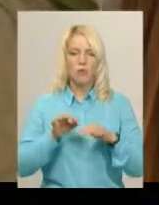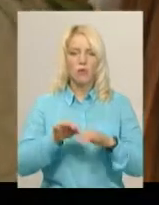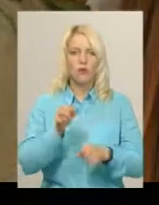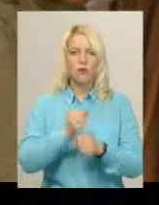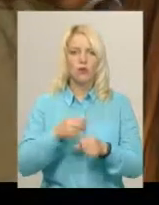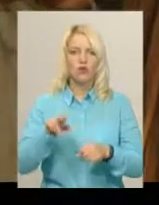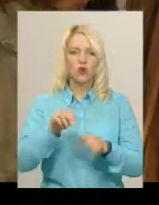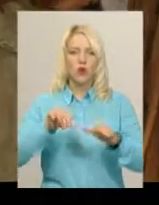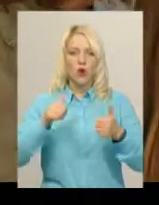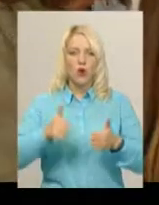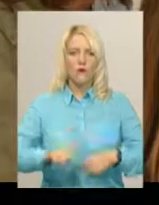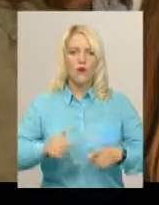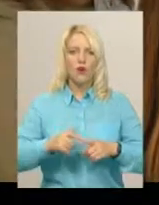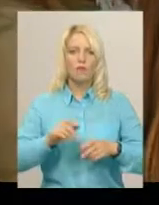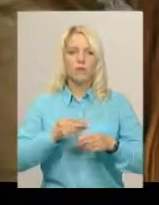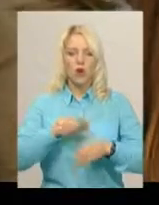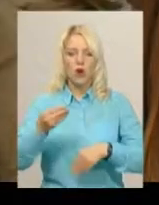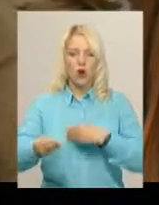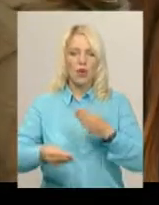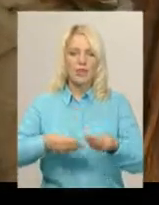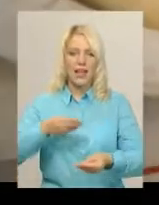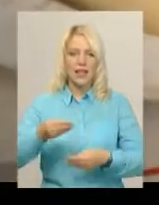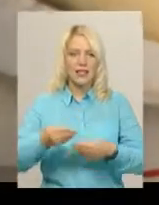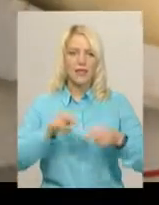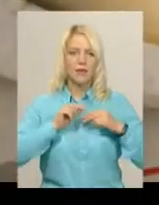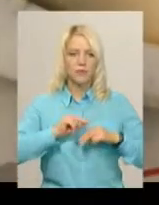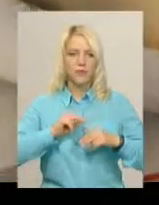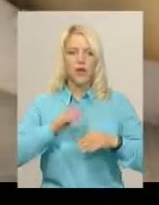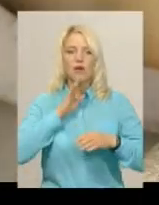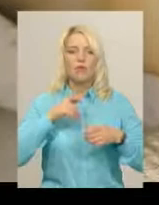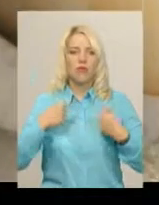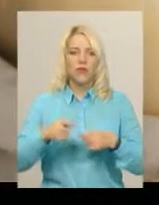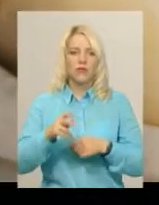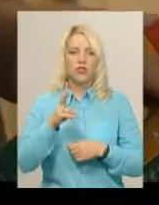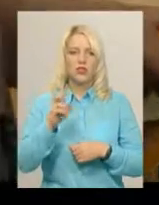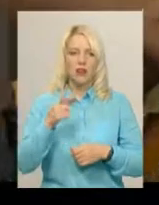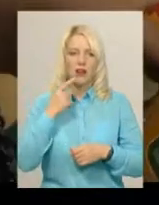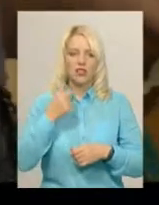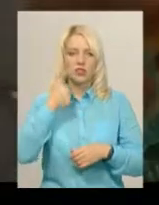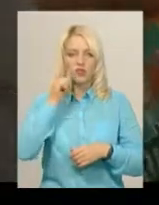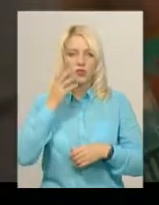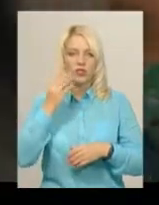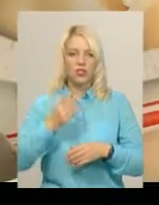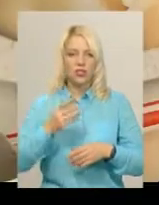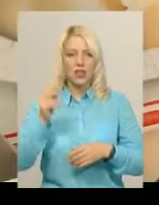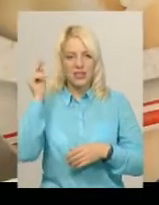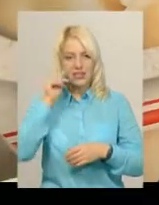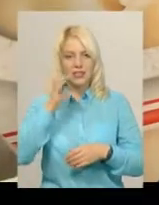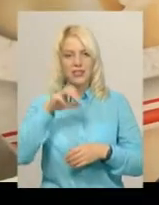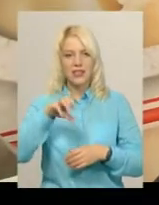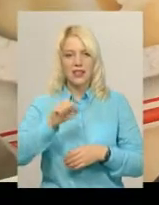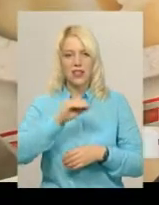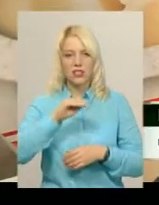оформлення трудових відносин. Роздаємо такі, будь ласка, пам'ятки. Продавчиня Галина Корчевна каже, вчора ще стажувалася. Я